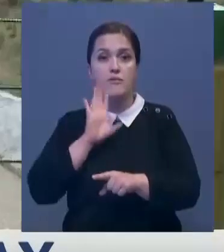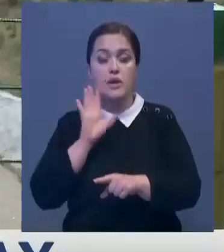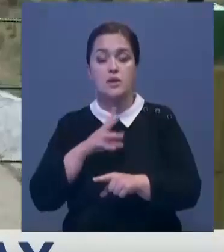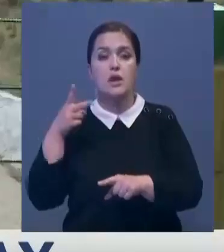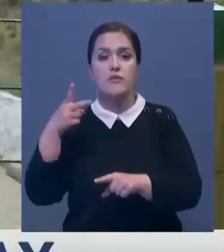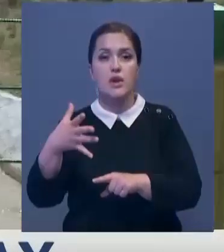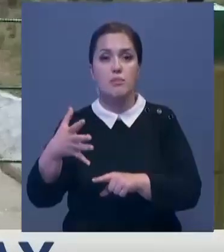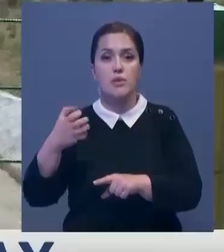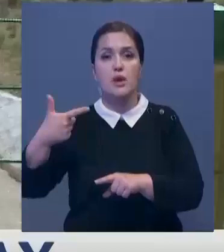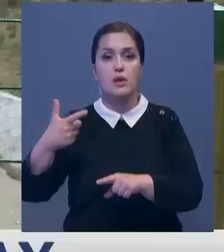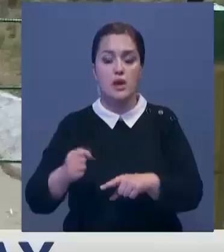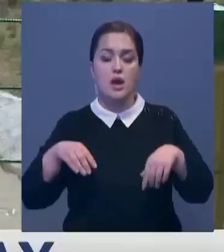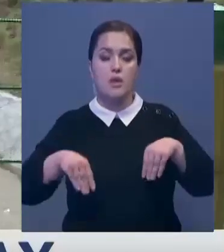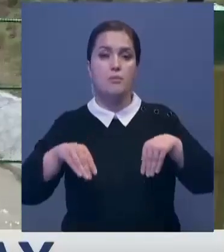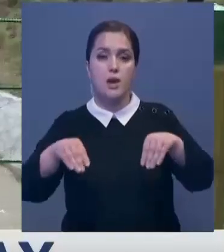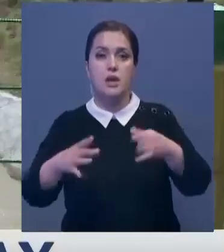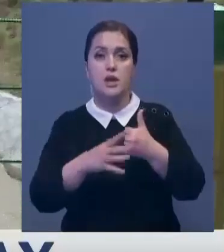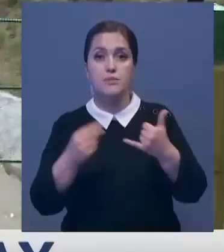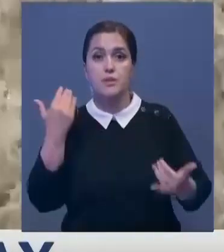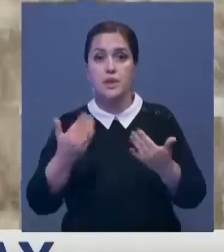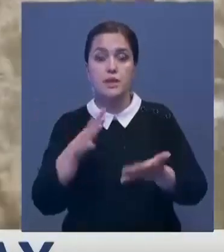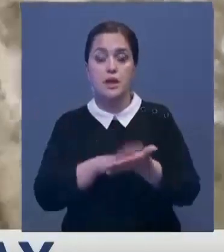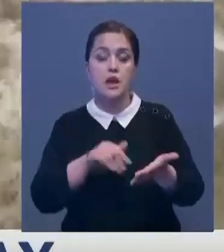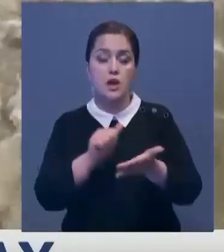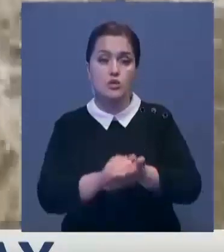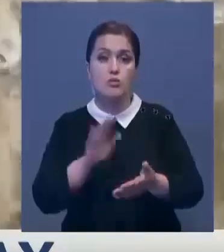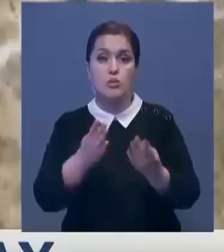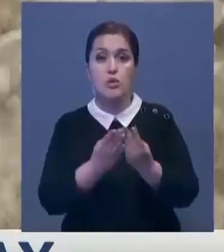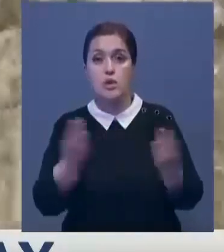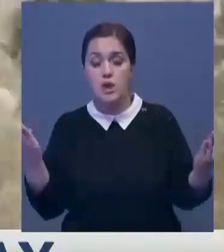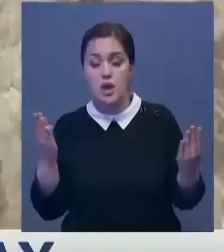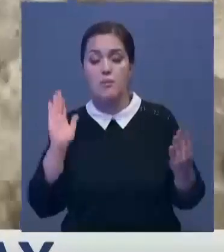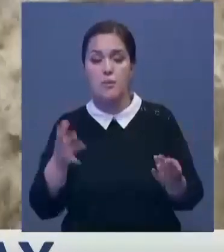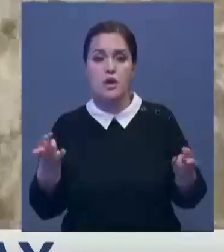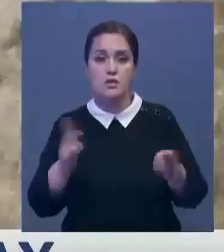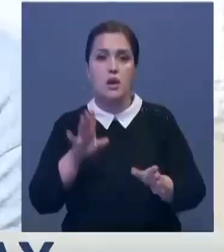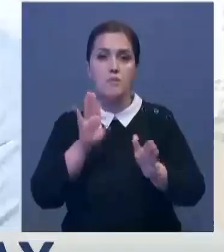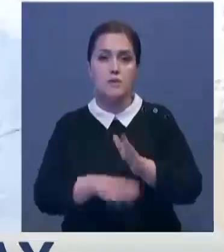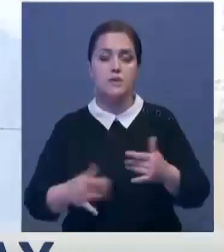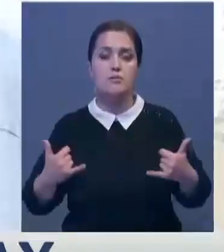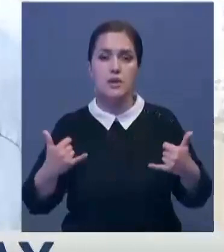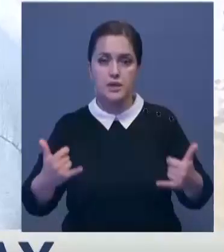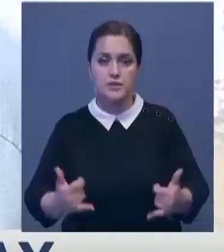гектаров полей. И в случае ее разрушения крестьянские хозяйства могут остаться без полива.